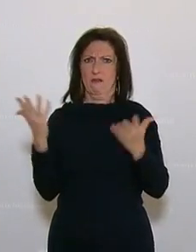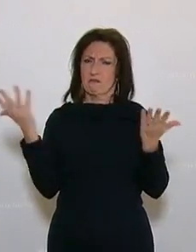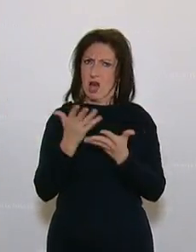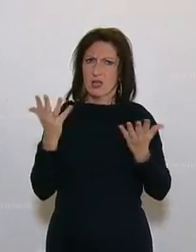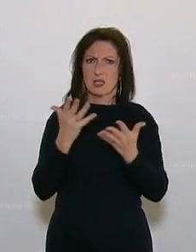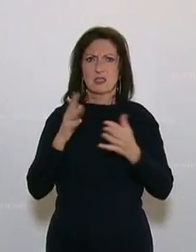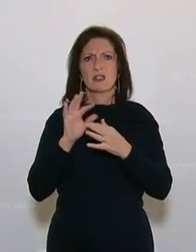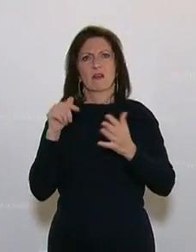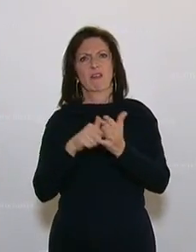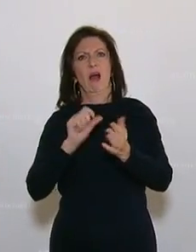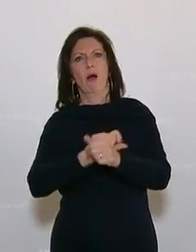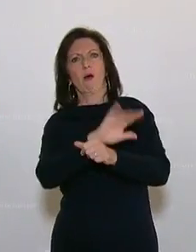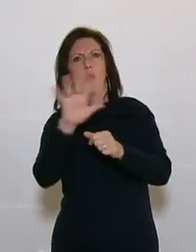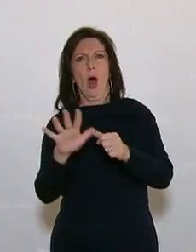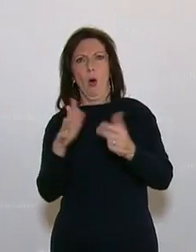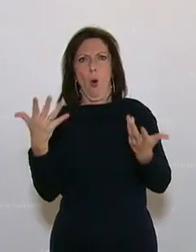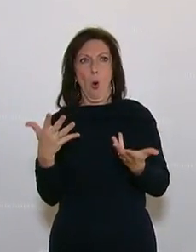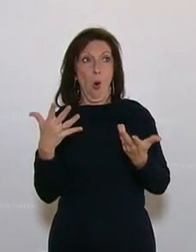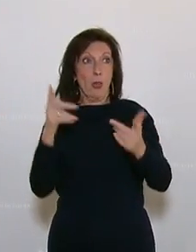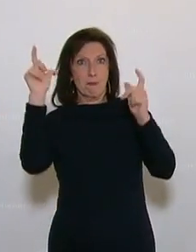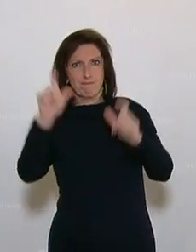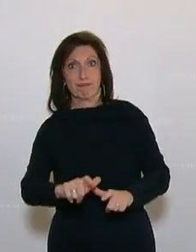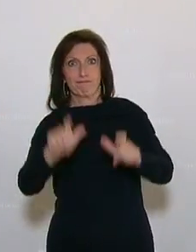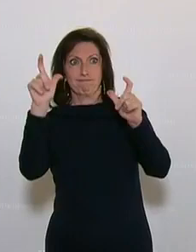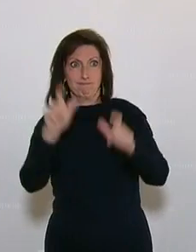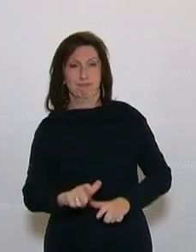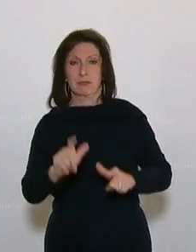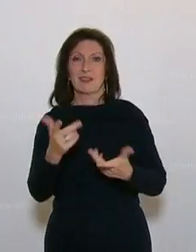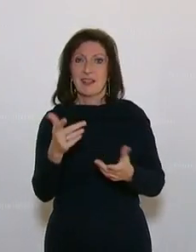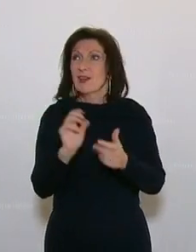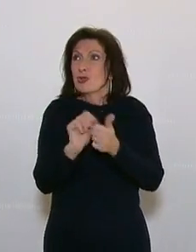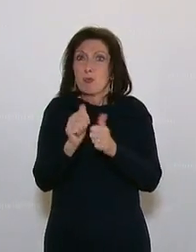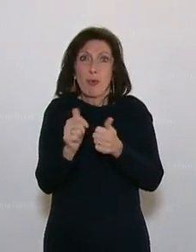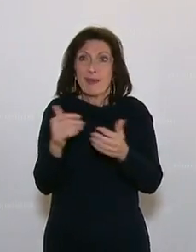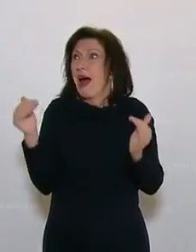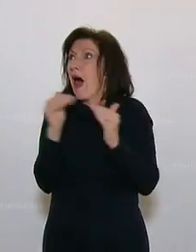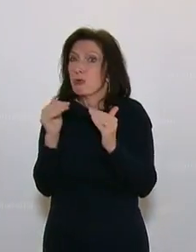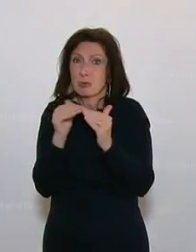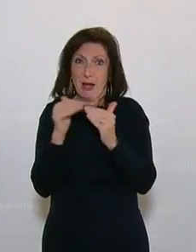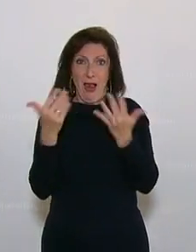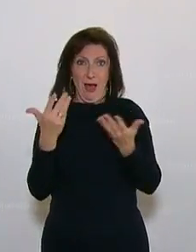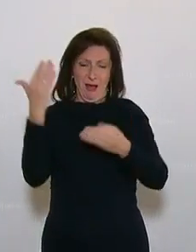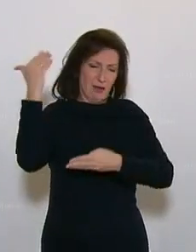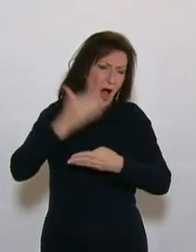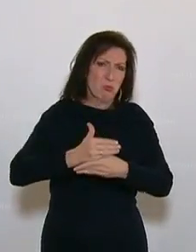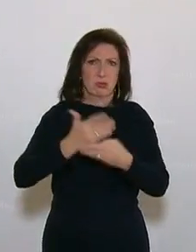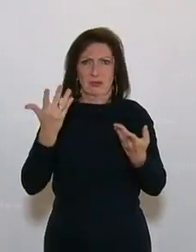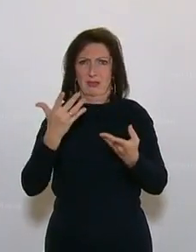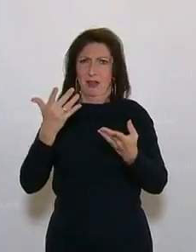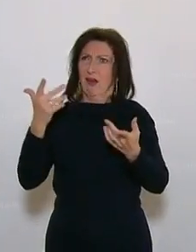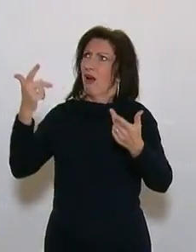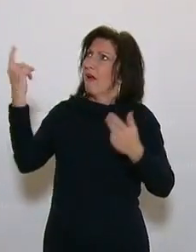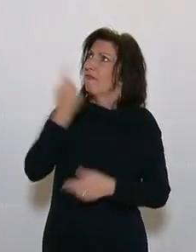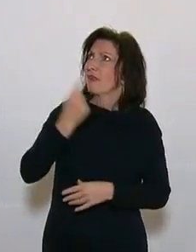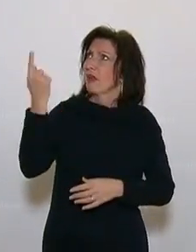Einschnitte im Zuge der Corona-Krise ertragen zu müssen, da ja gerade der Sport auch ein guter Ausgleich wäre zu dem Lockdown, zu den Einschränkungen, die